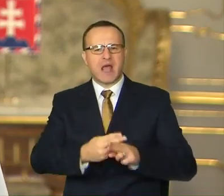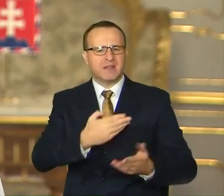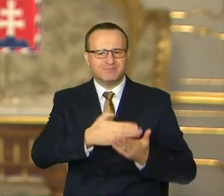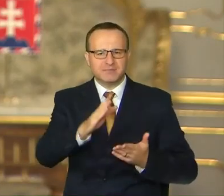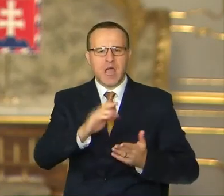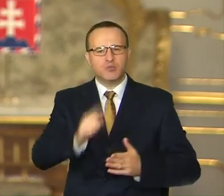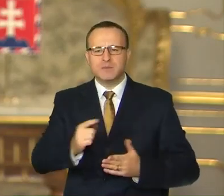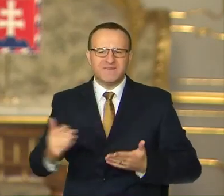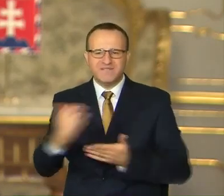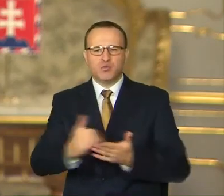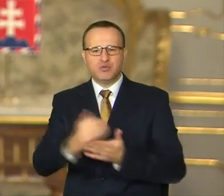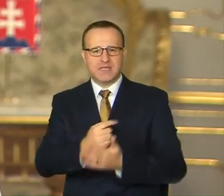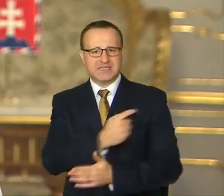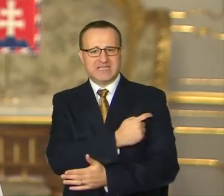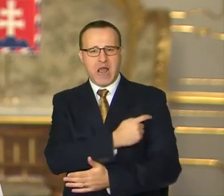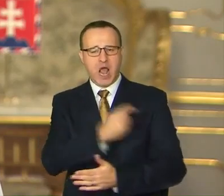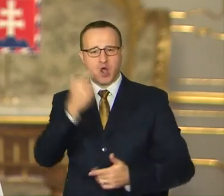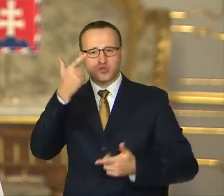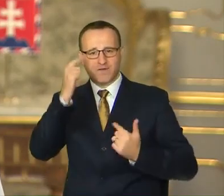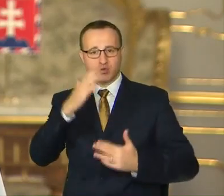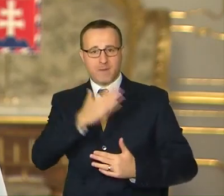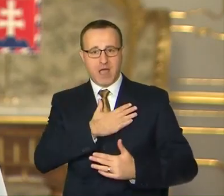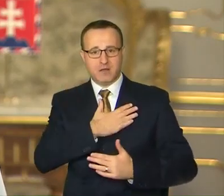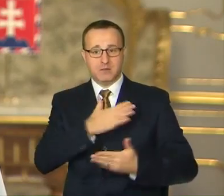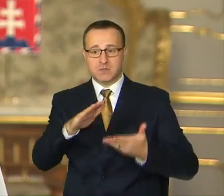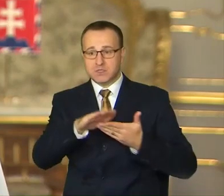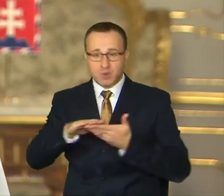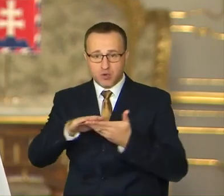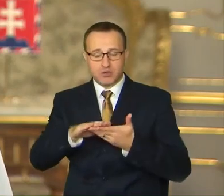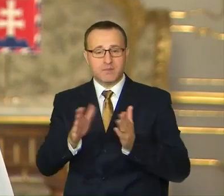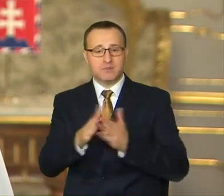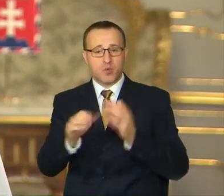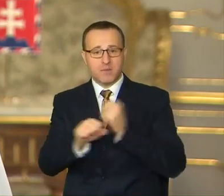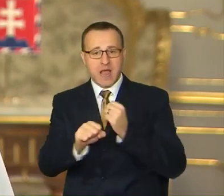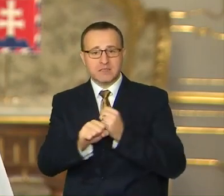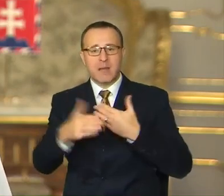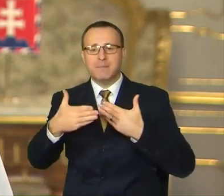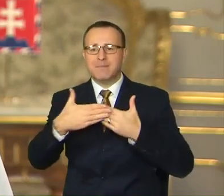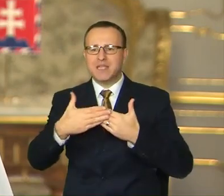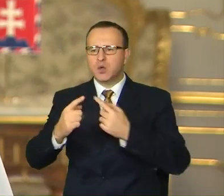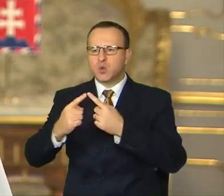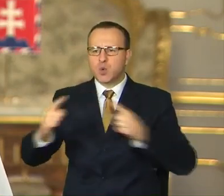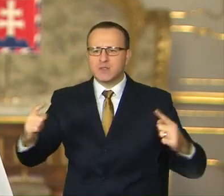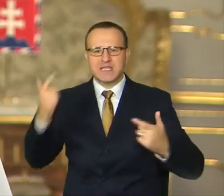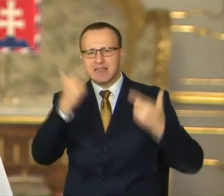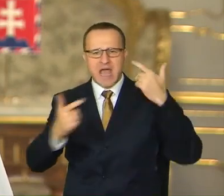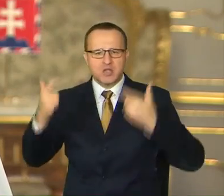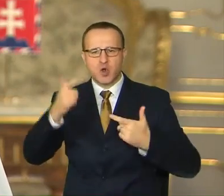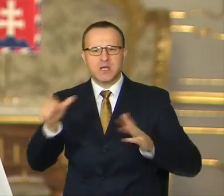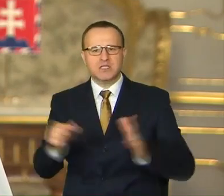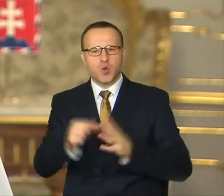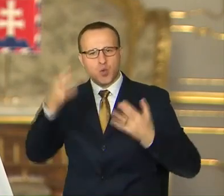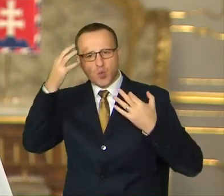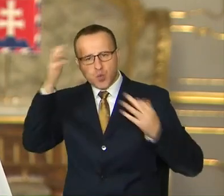ktorý naše Slovensko má. Spoločne, v spolupráci, pri pestrosti názorov a postojov, s úctou k